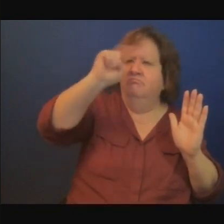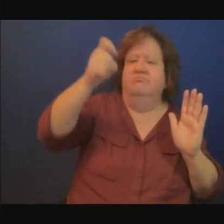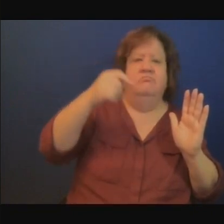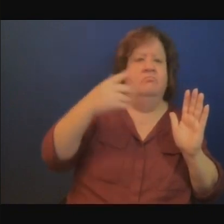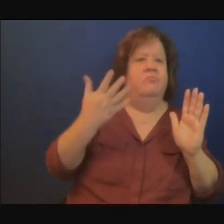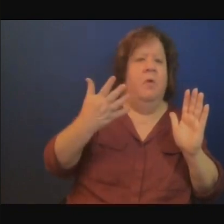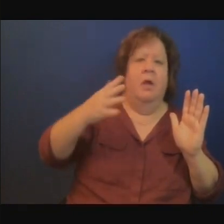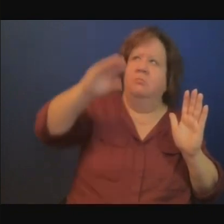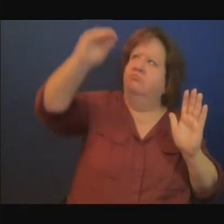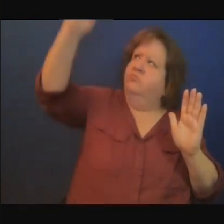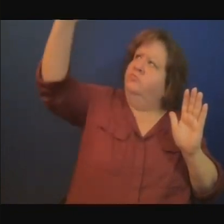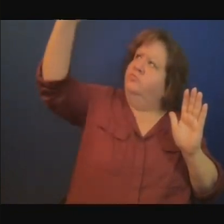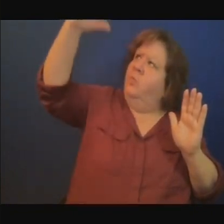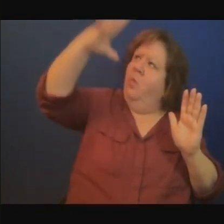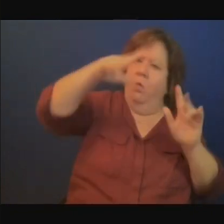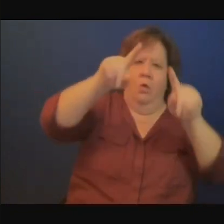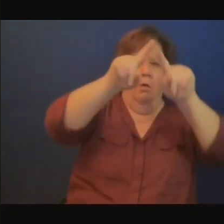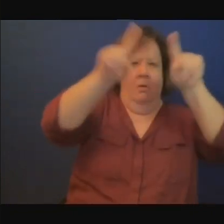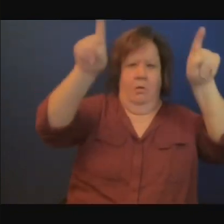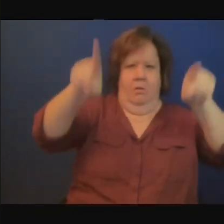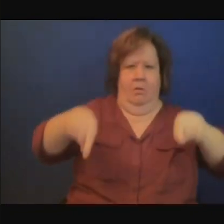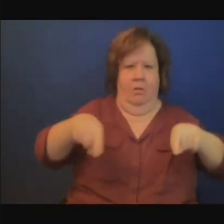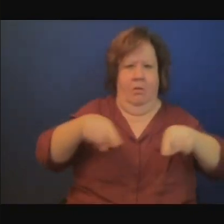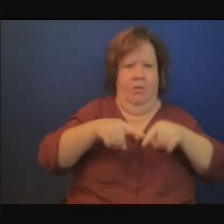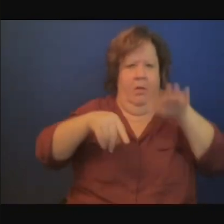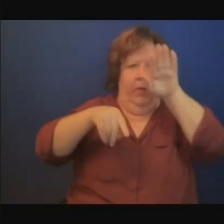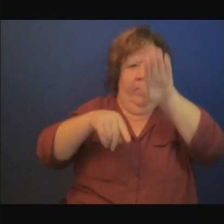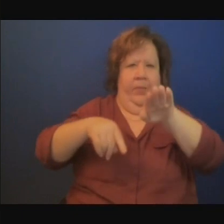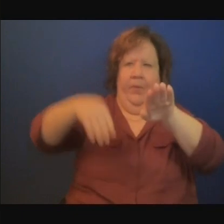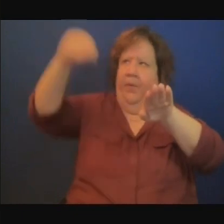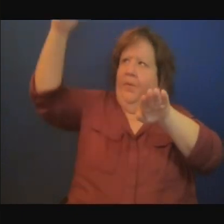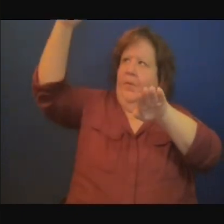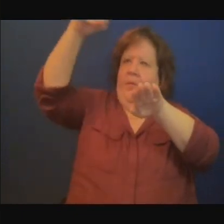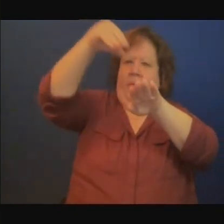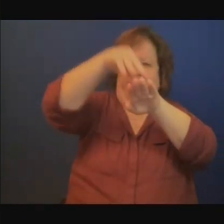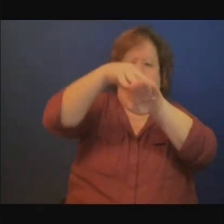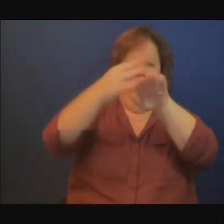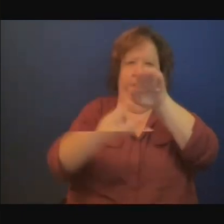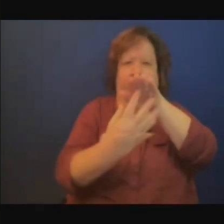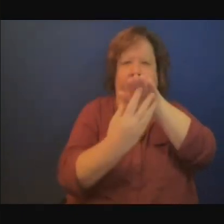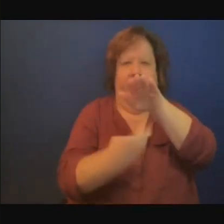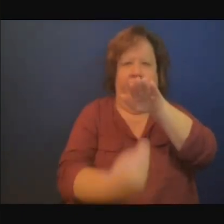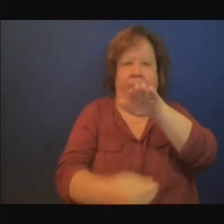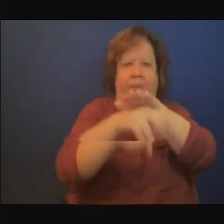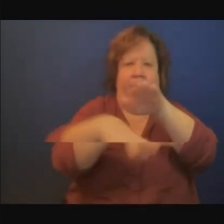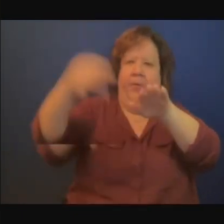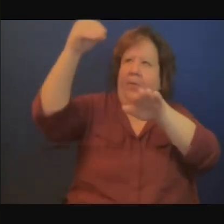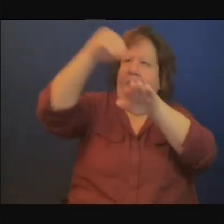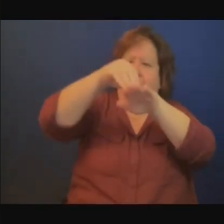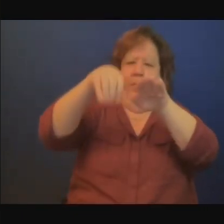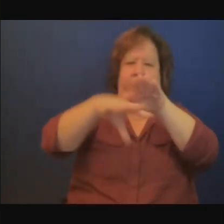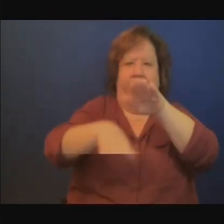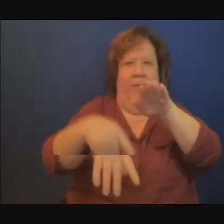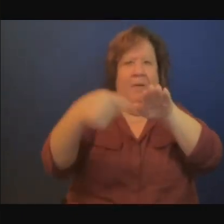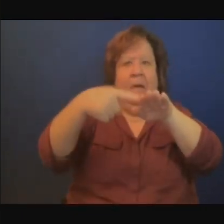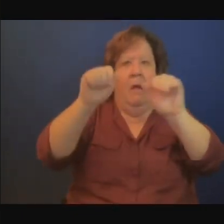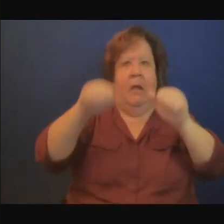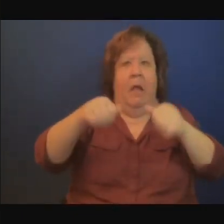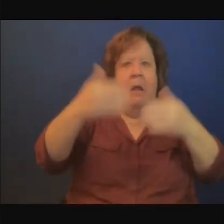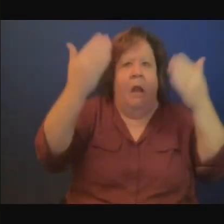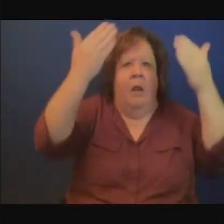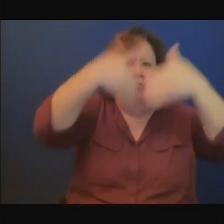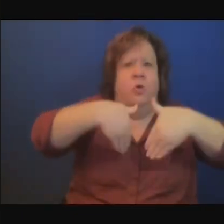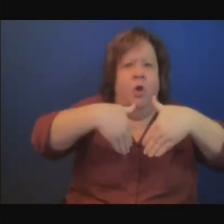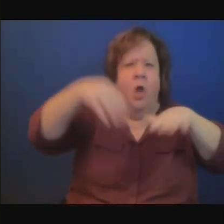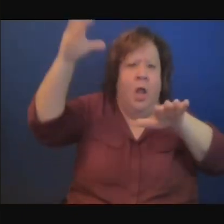'agriculture et quand on prend d'autres technologies la concentration solaire c'est tout